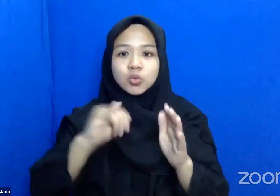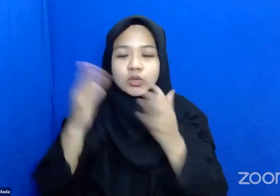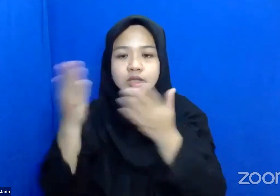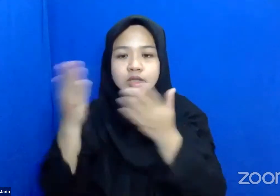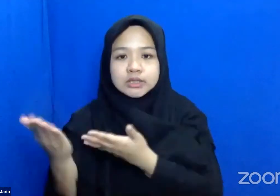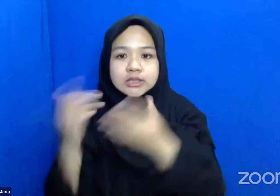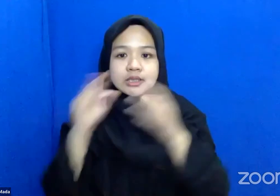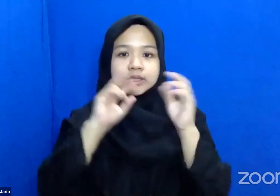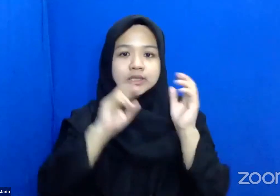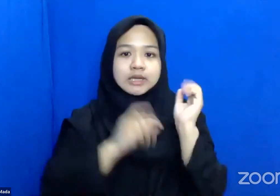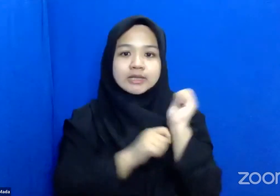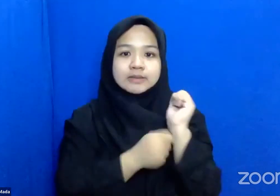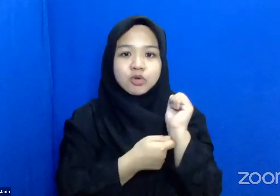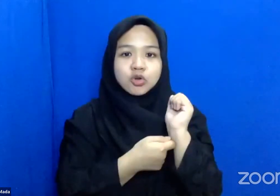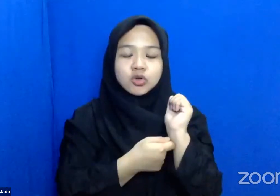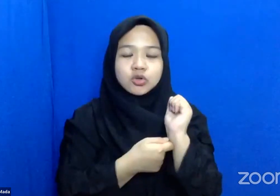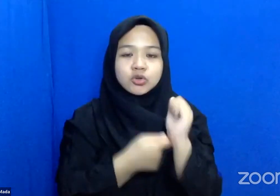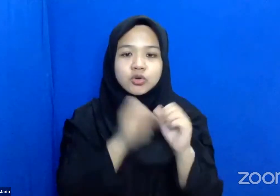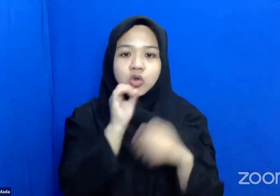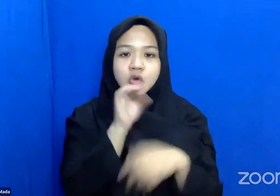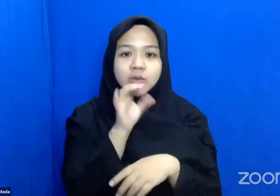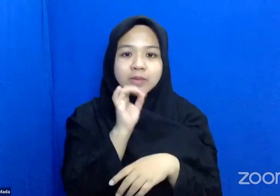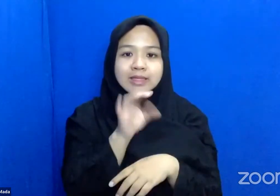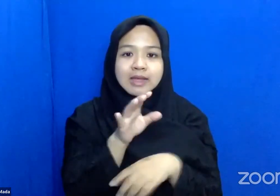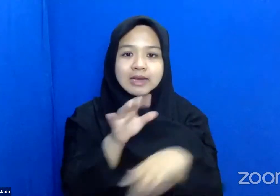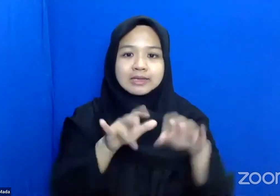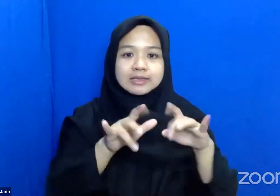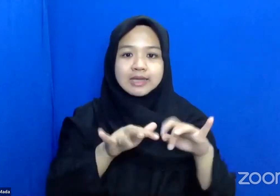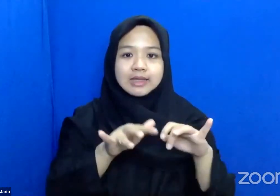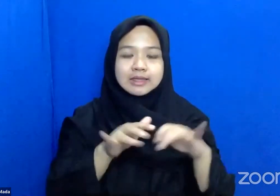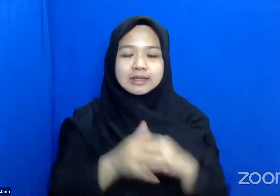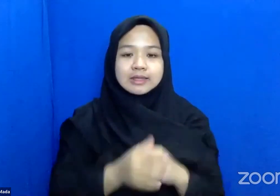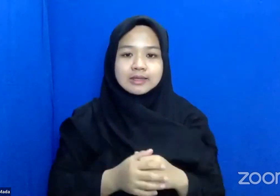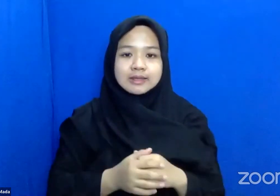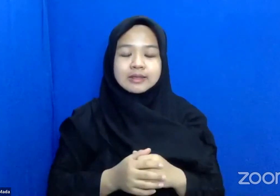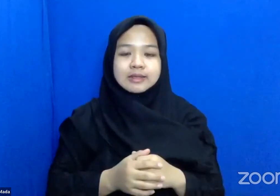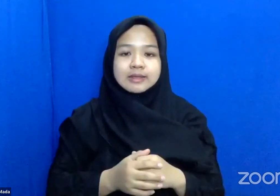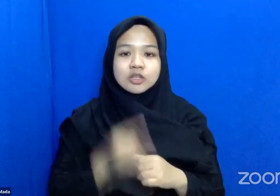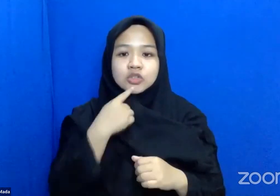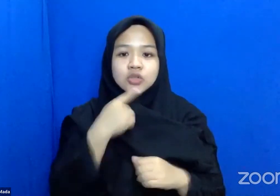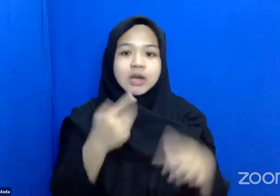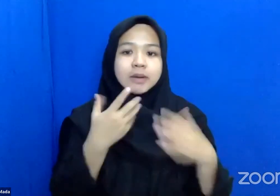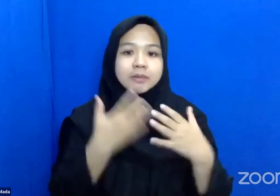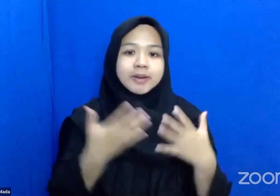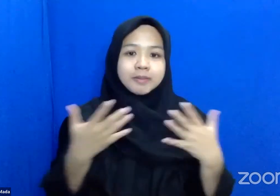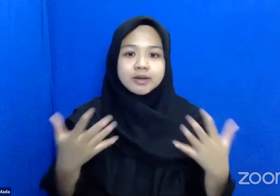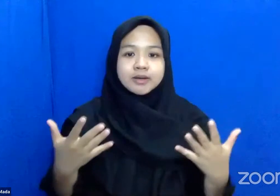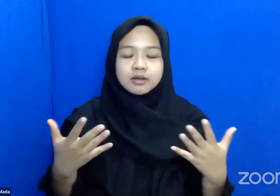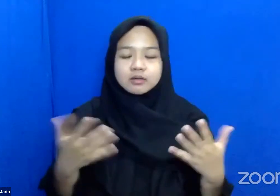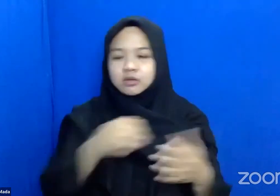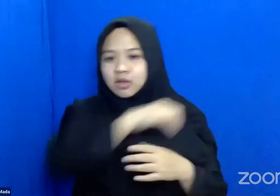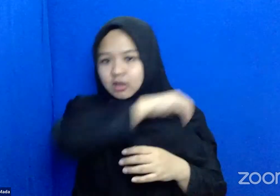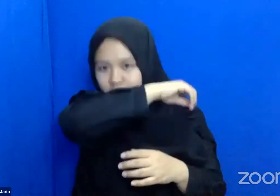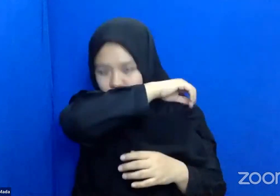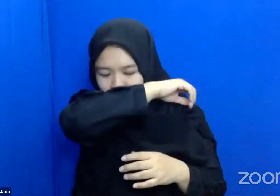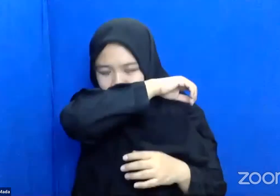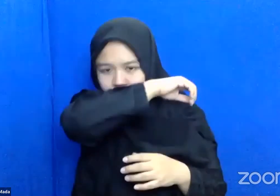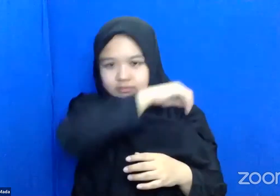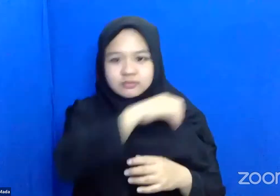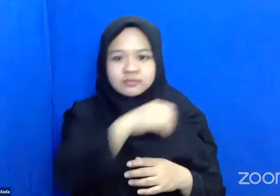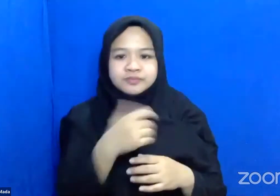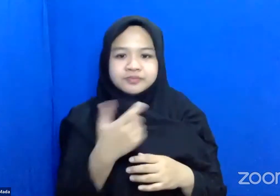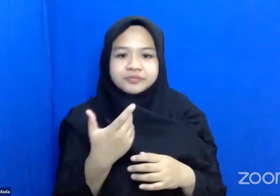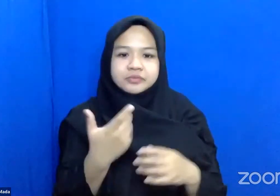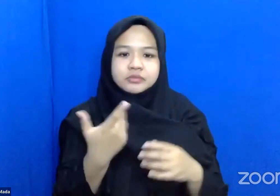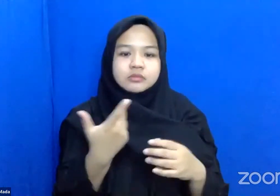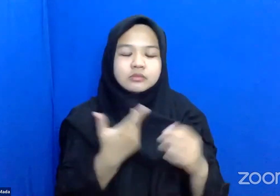merespon Komentar-komentar Di chatroom Terkait dengan Bagaimana Merespon Para